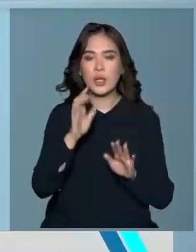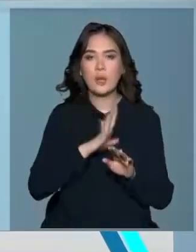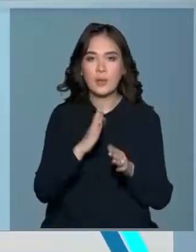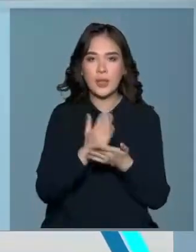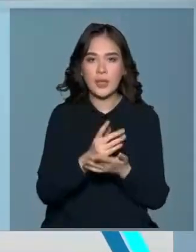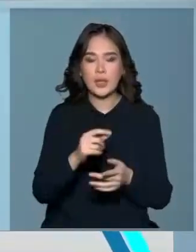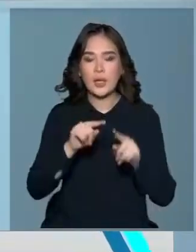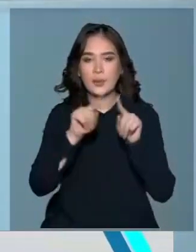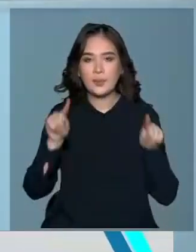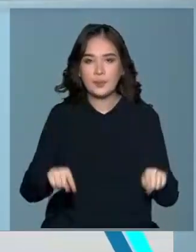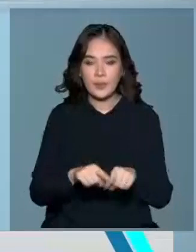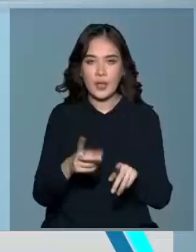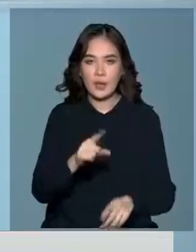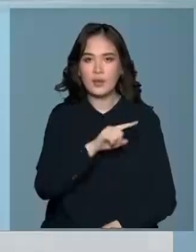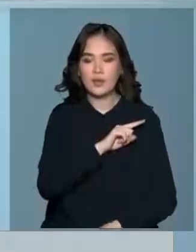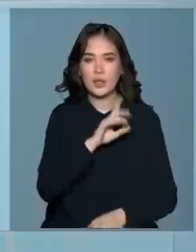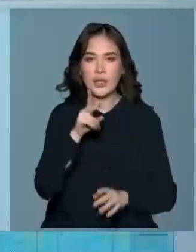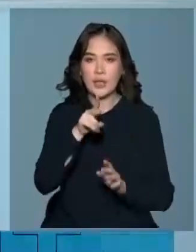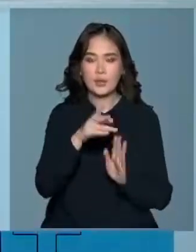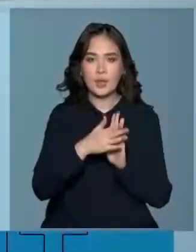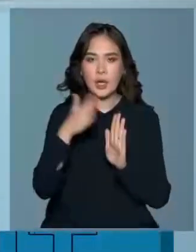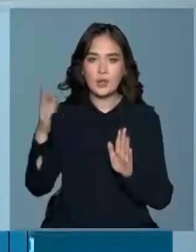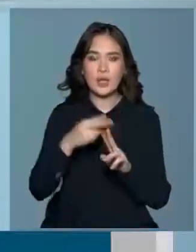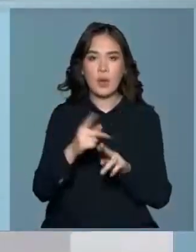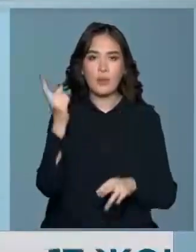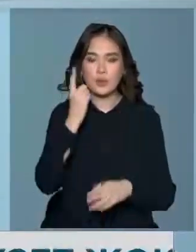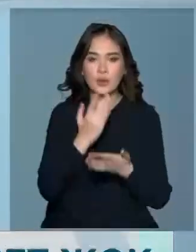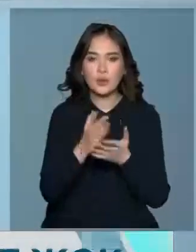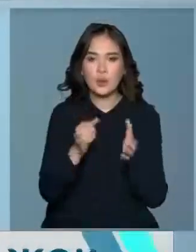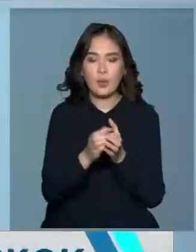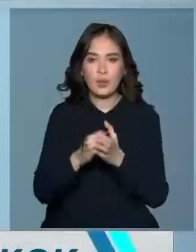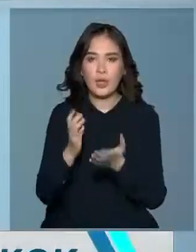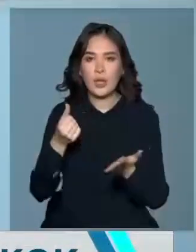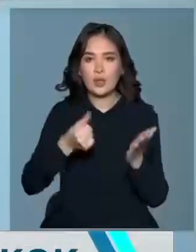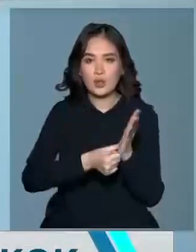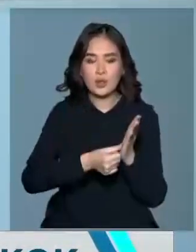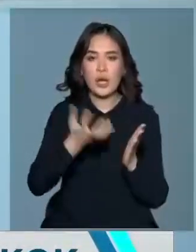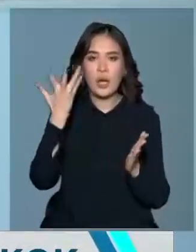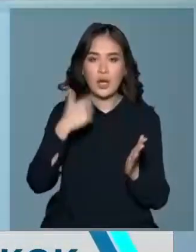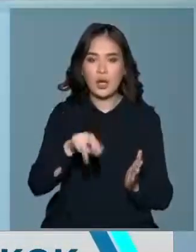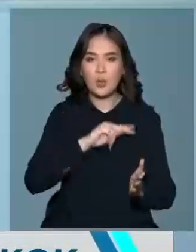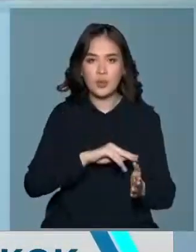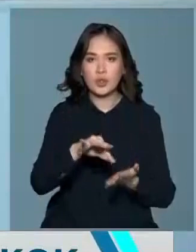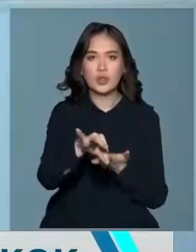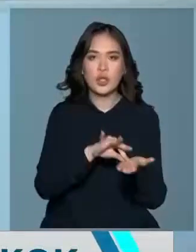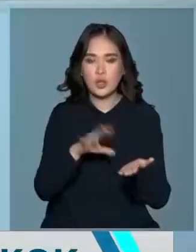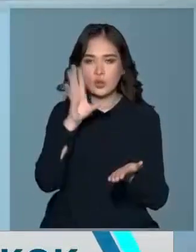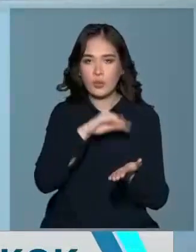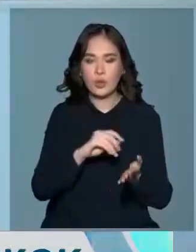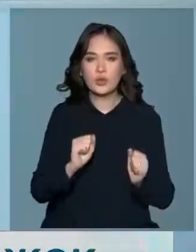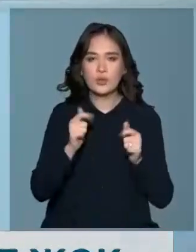Талапқа сайф кермалар күзетет. Оның 2000-нан астамында мобилді топтары бар. Яғни WSSS-ке қосылғанда жедел әрекететет.